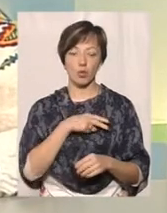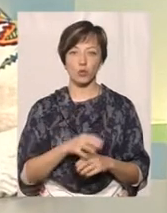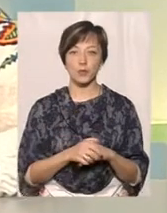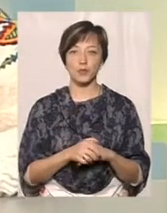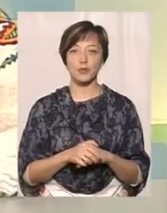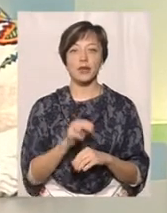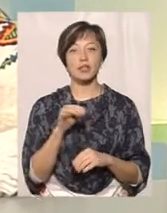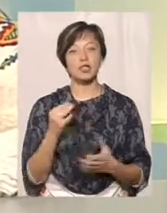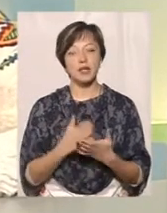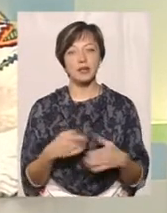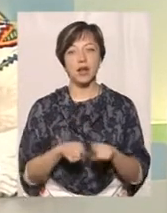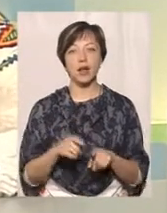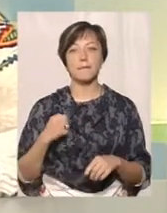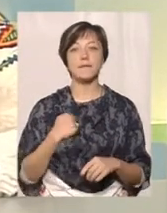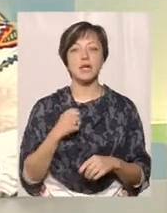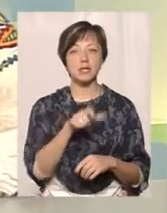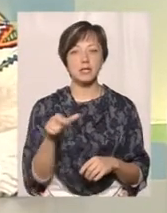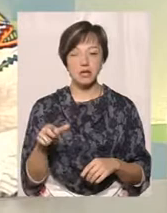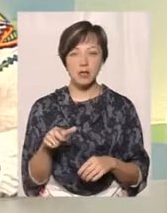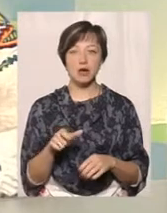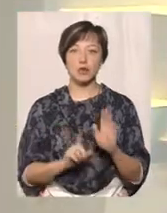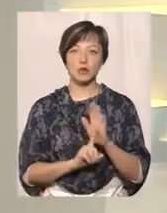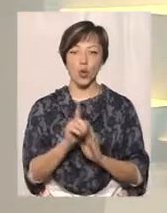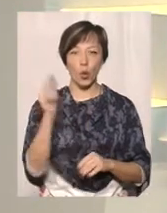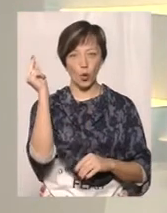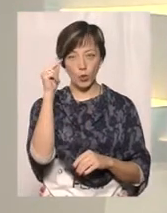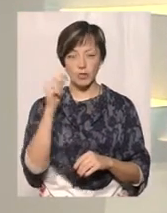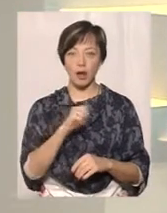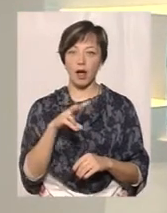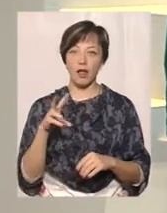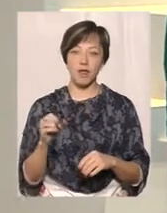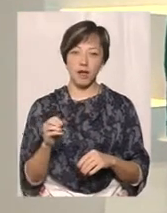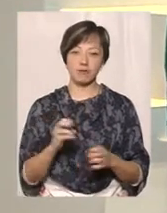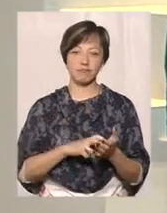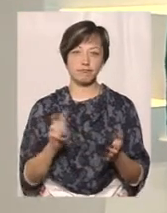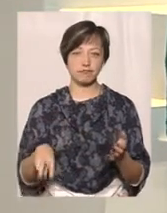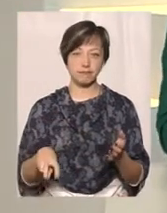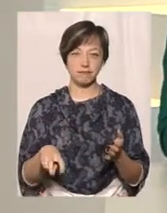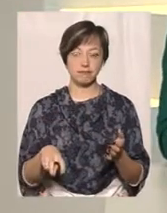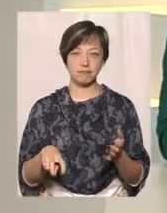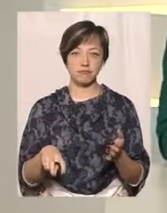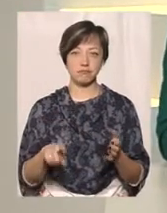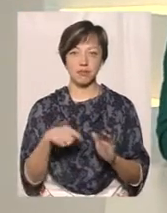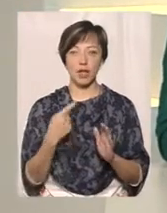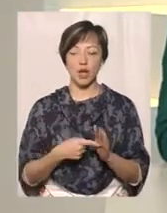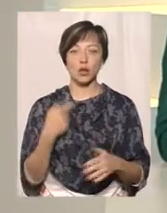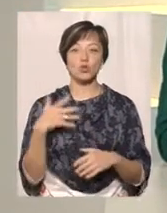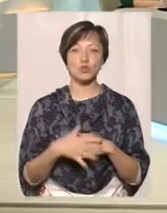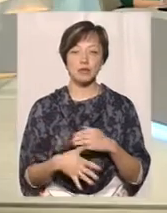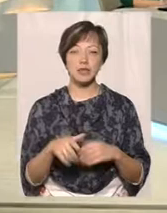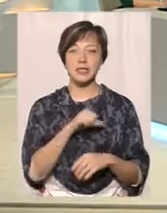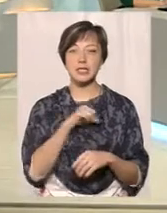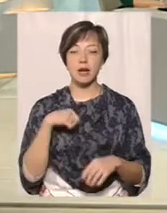А ще є такі бійці, які беруться проходити курс, але, скажімо, сходять з дистанції? Зрозумійте, сам